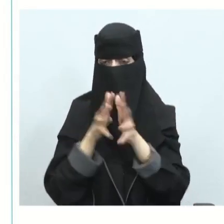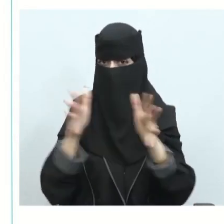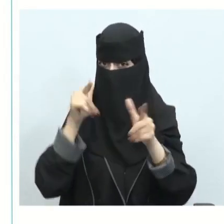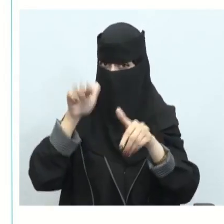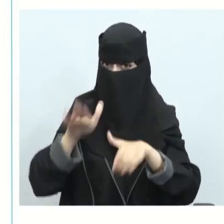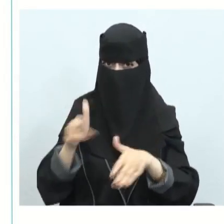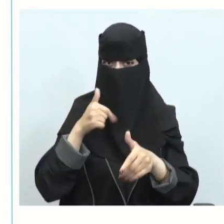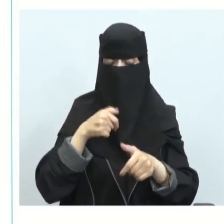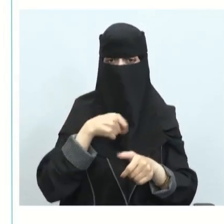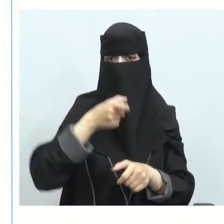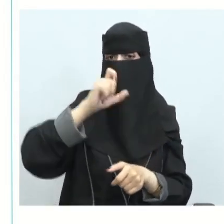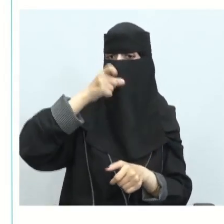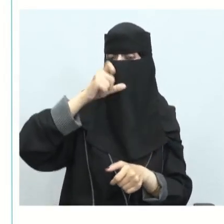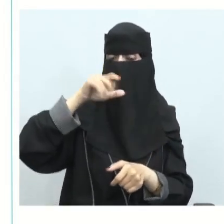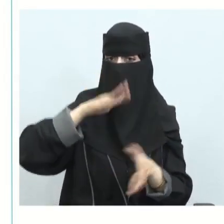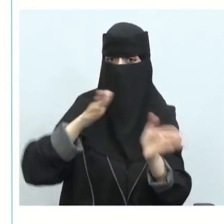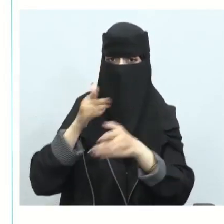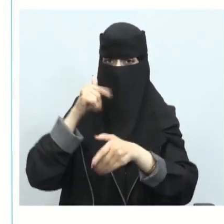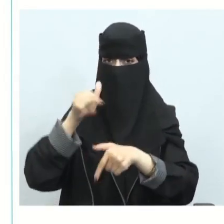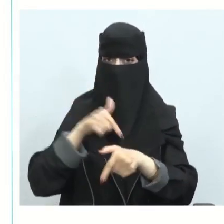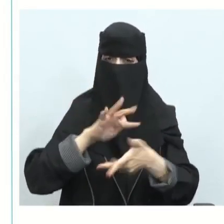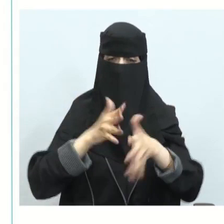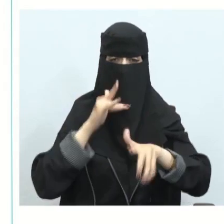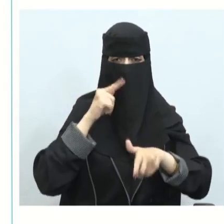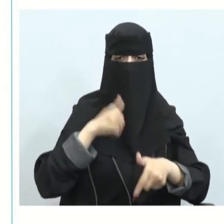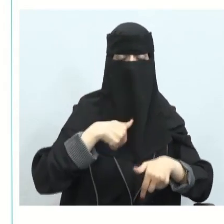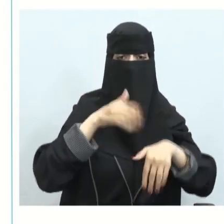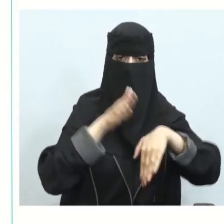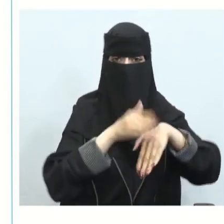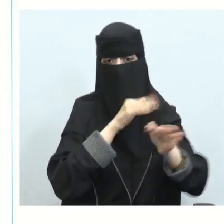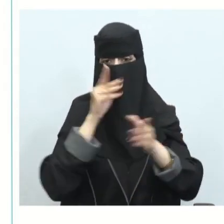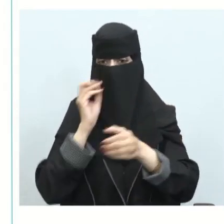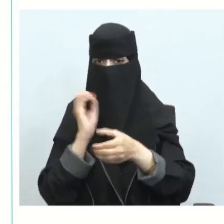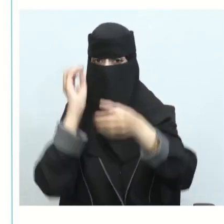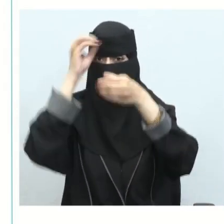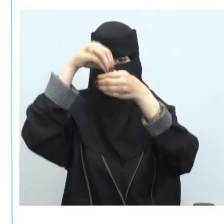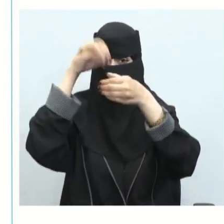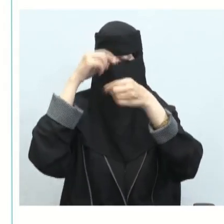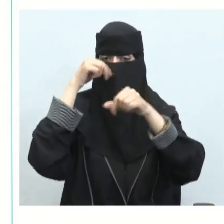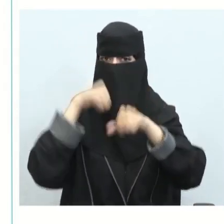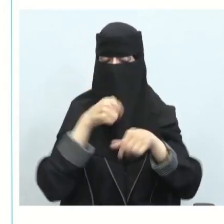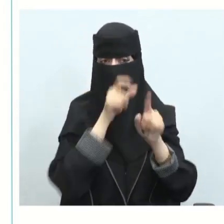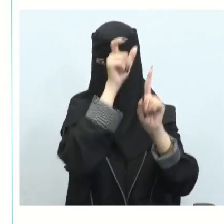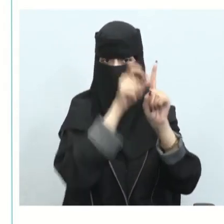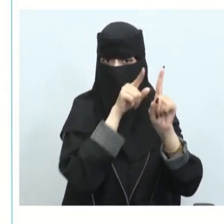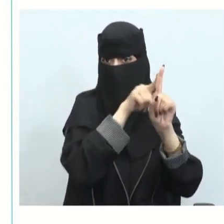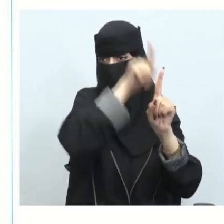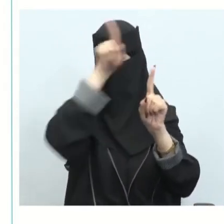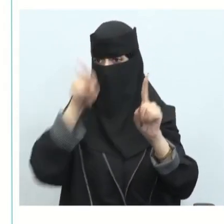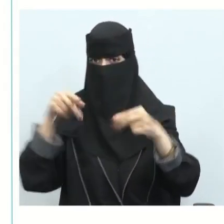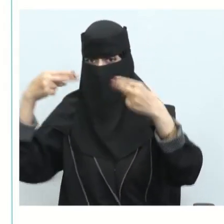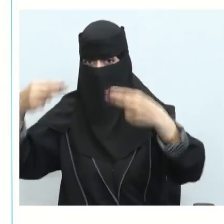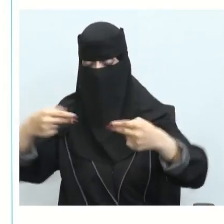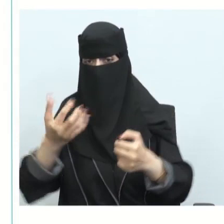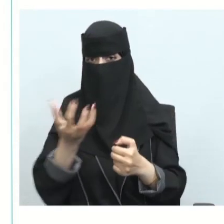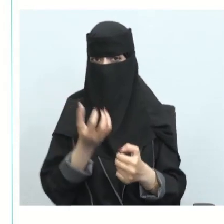ومشروبات فقد تكون هناك خدمات تخلص من النفايات إذن حينما يحضرون إذن نراعي كما ذكرنا سواء ما